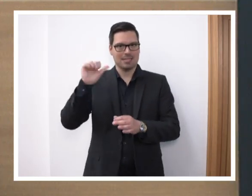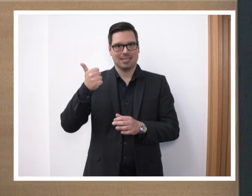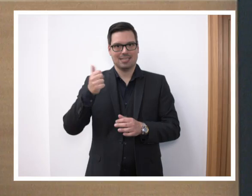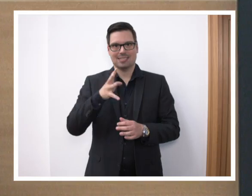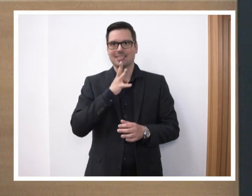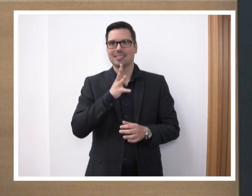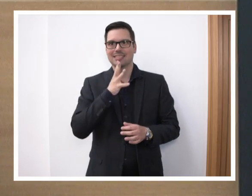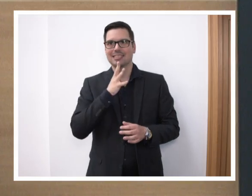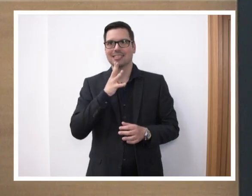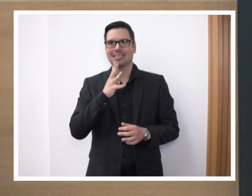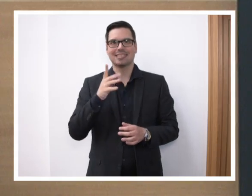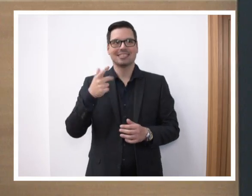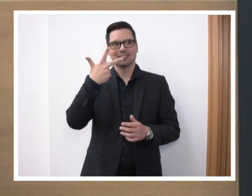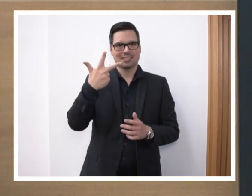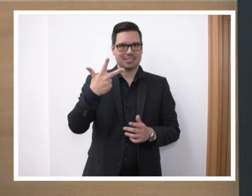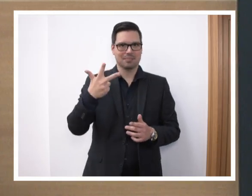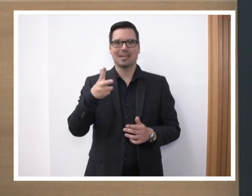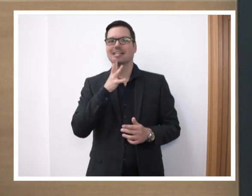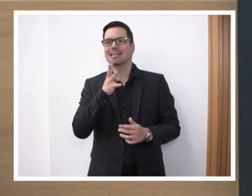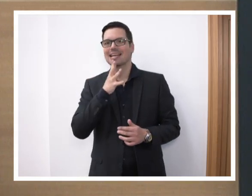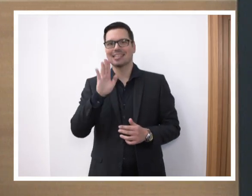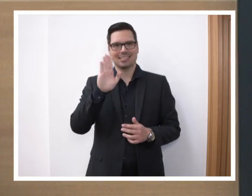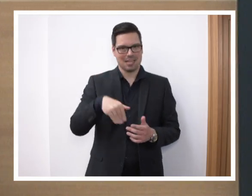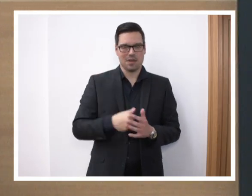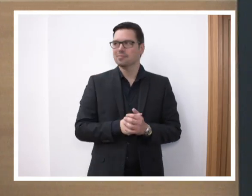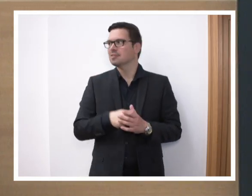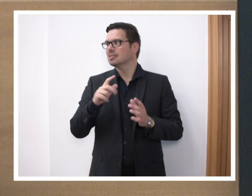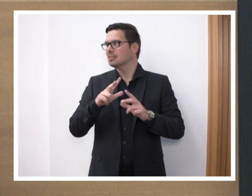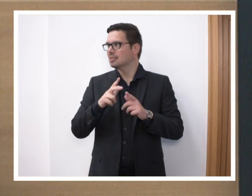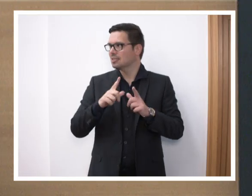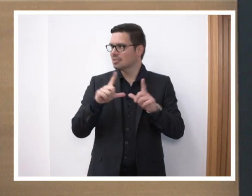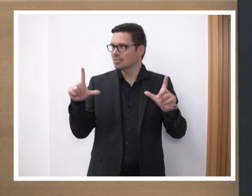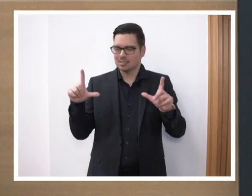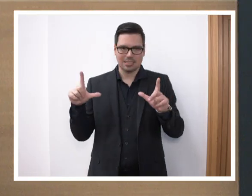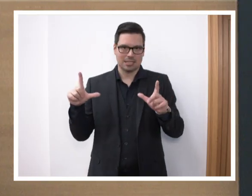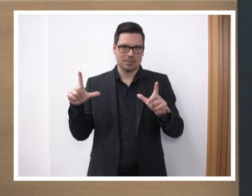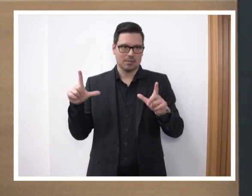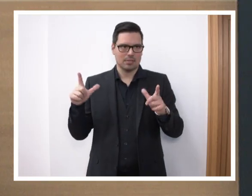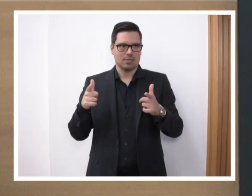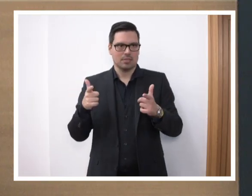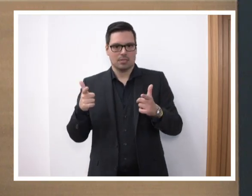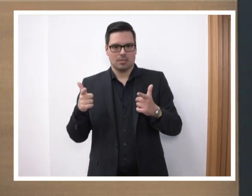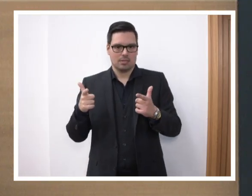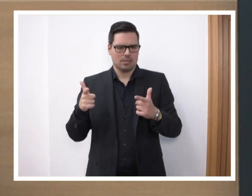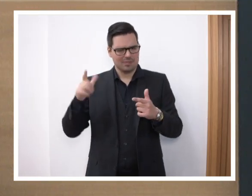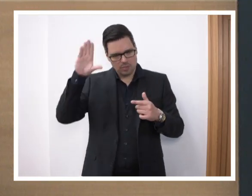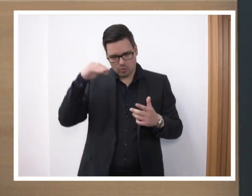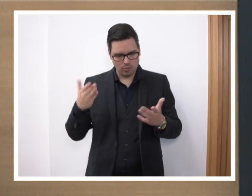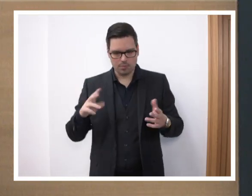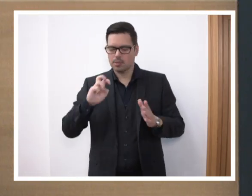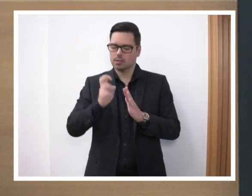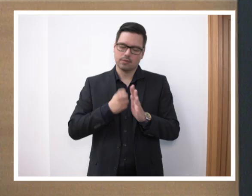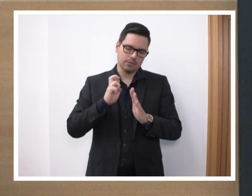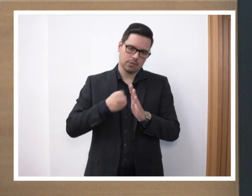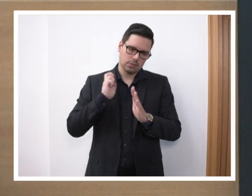reden. Ich habe das Vergnügen, das dritte Mal zu reden zu diesem Thema. Und ich muss sagen, so langsam komme ich mir echt ein bisschen doof vor, immer wieder